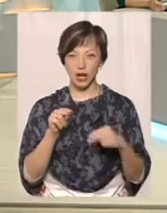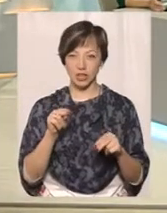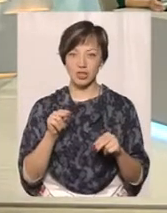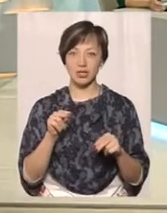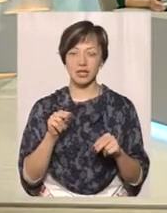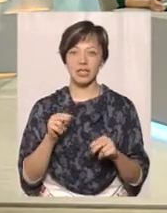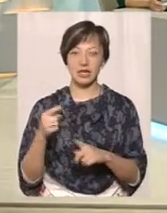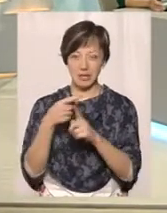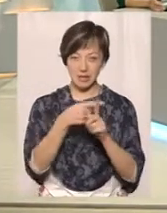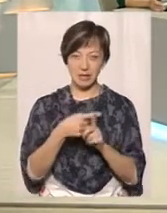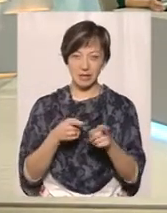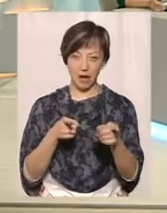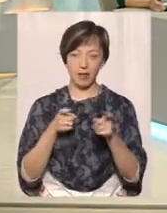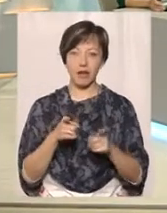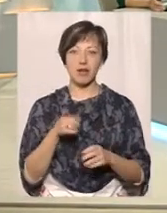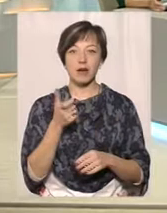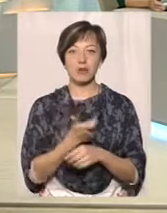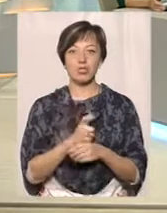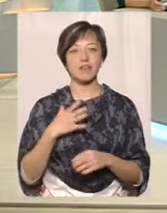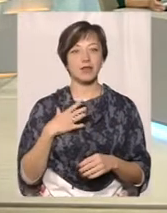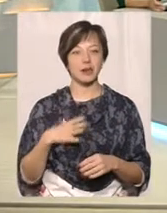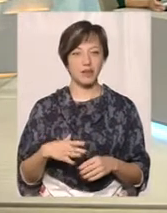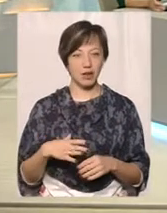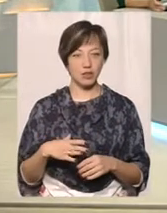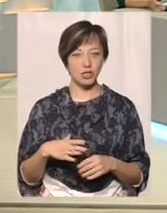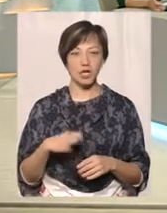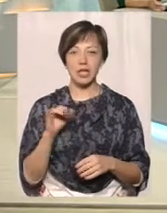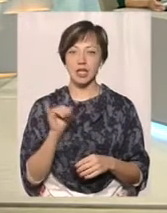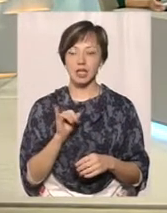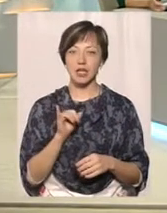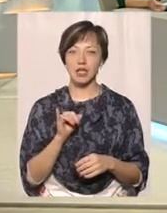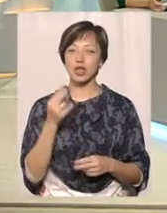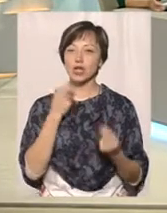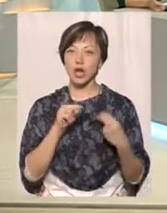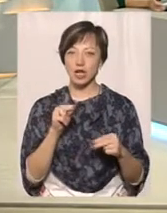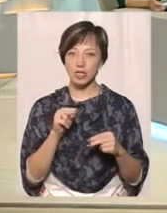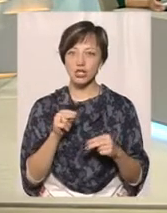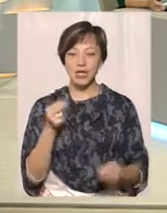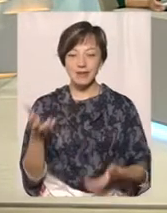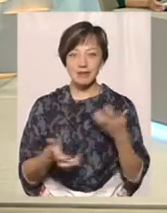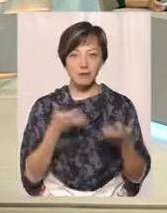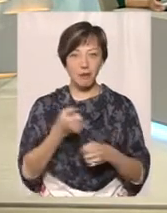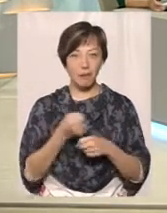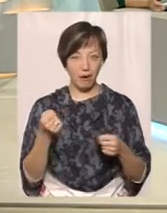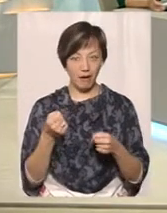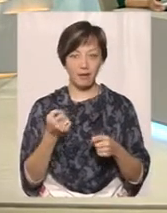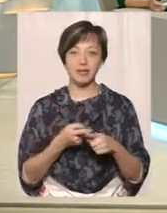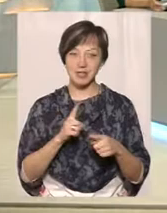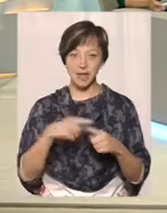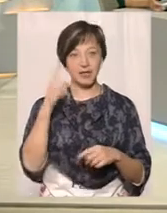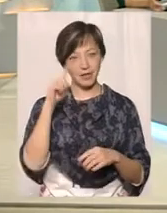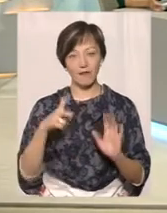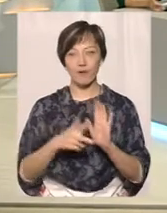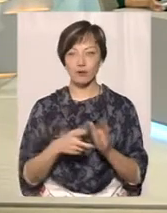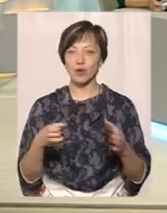снайпер. Вона більше витриваліша. І найкращий сапер. Оце я знаю